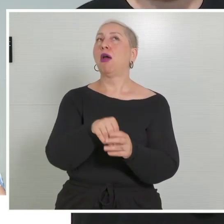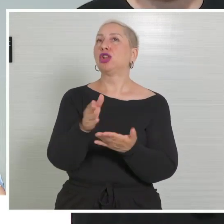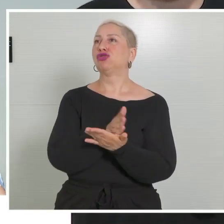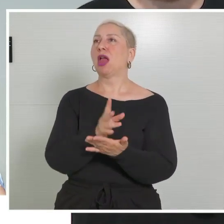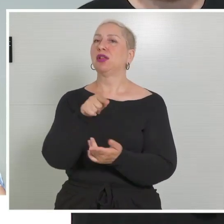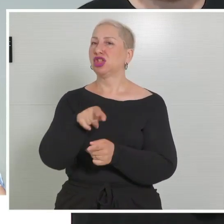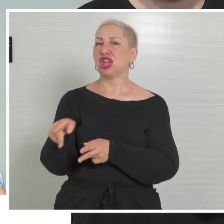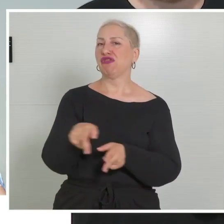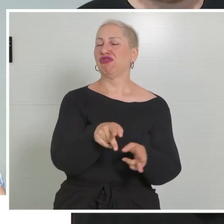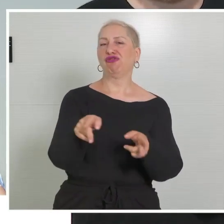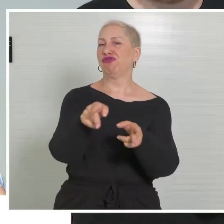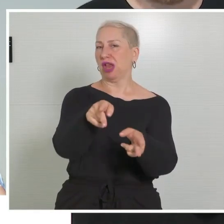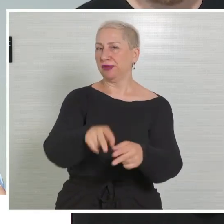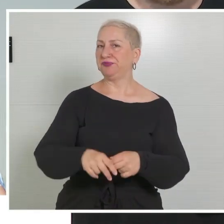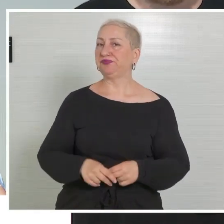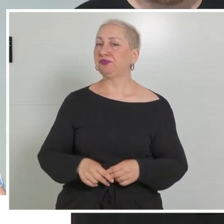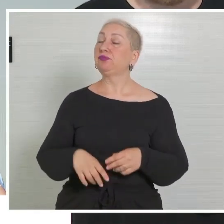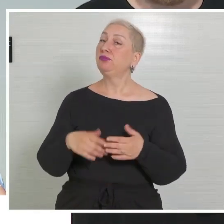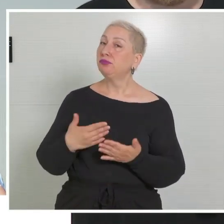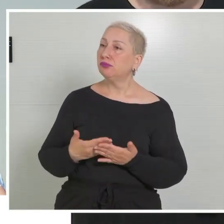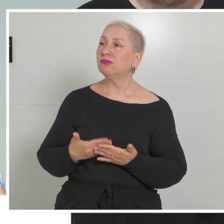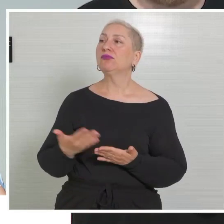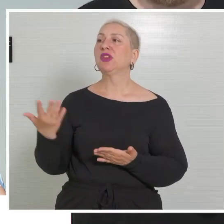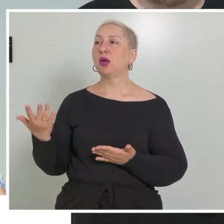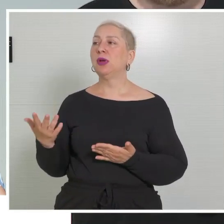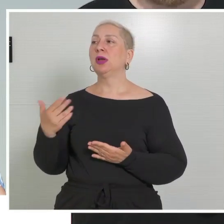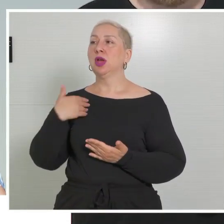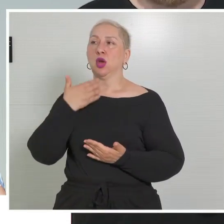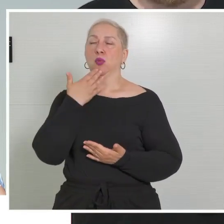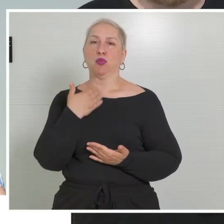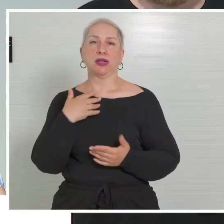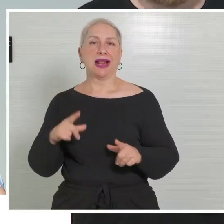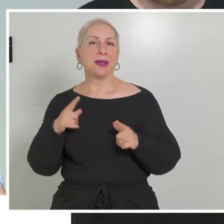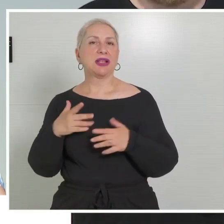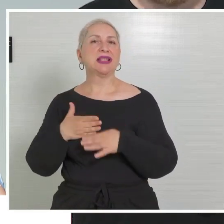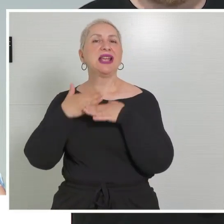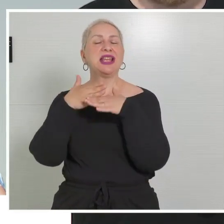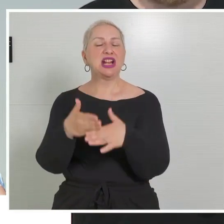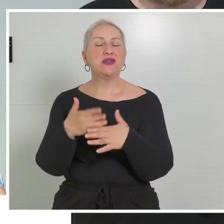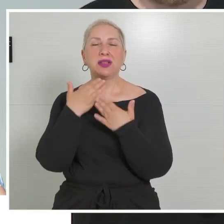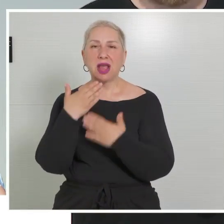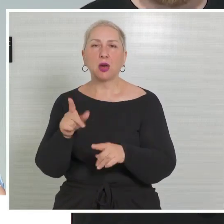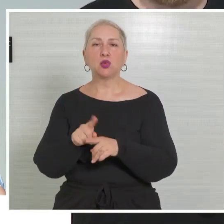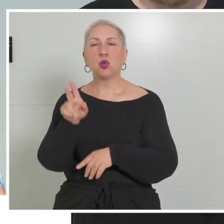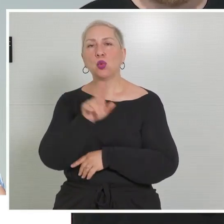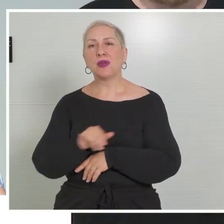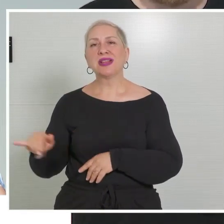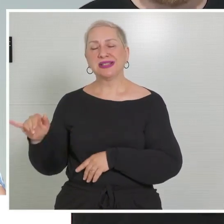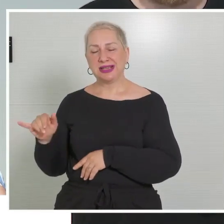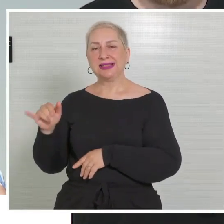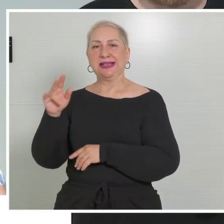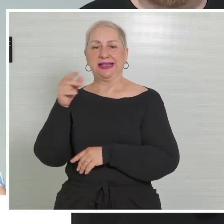sich dafür entschieden haben. Und dafür möchte ich auch der Lebenshilfe insbesondere danken und dem Universitätsklinikum St. Pölten-Linienfeld.